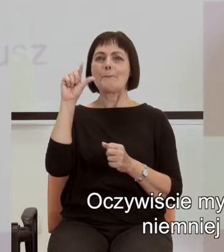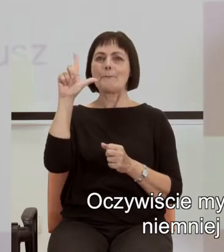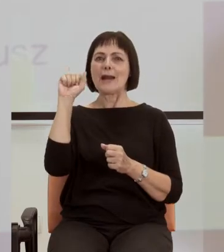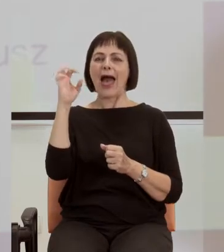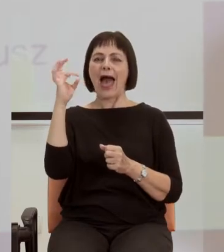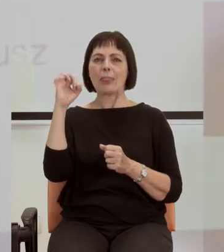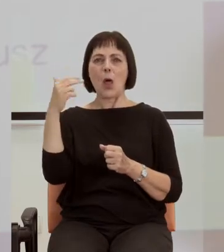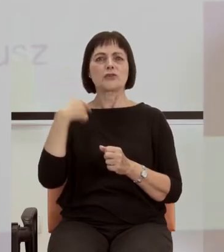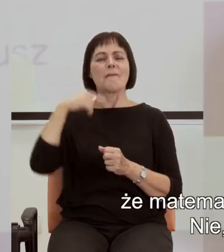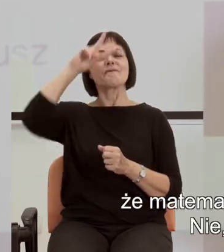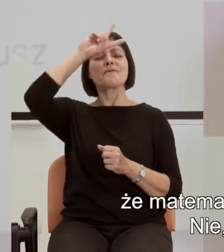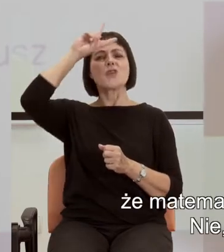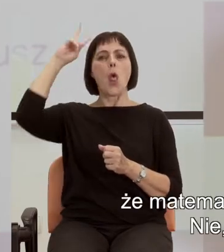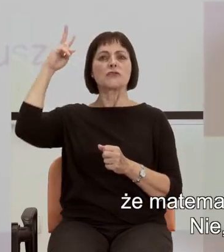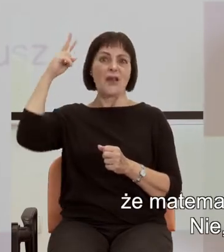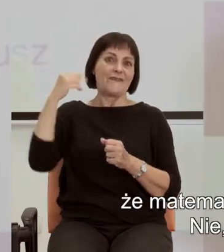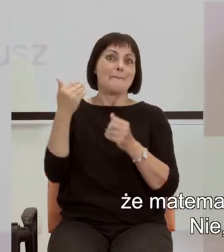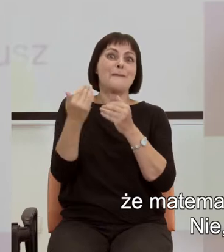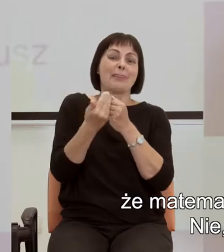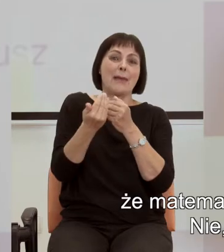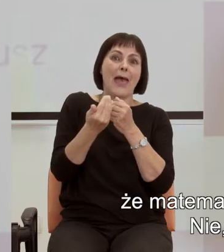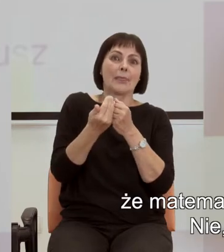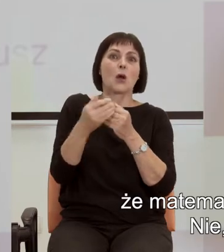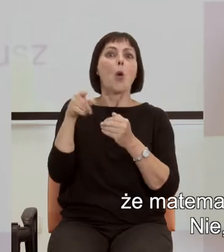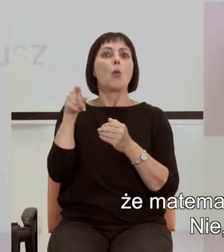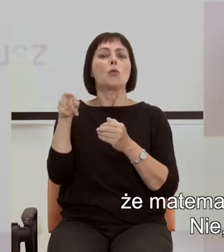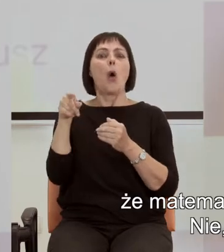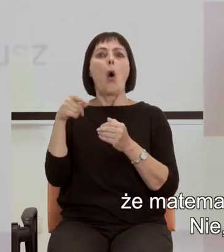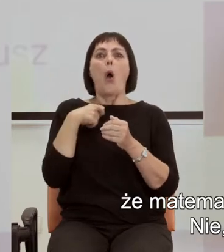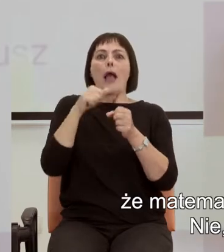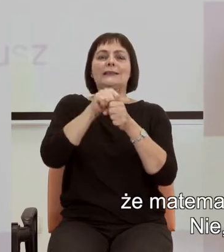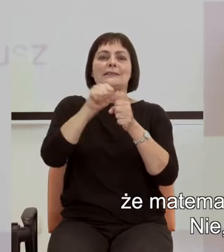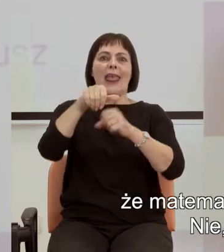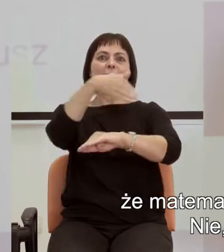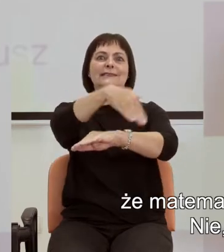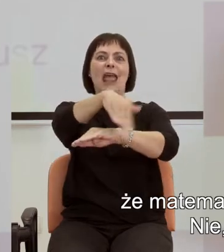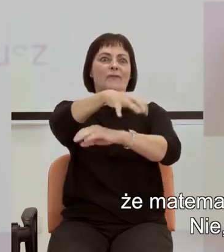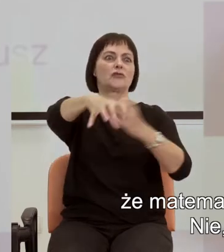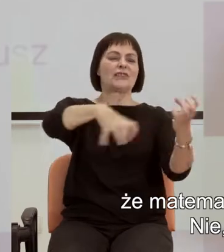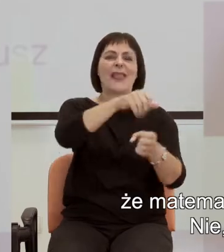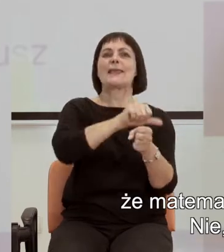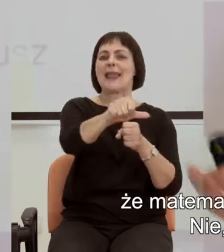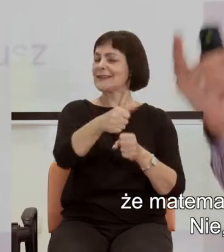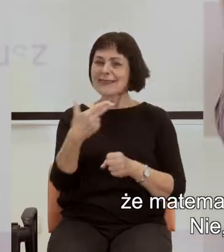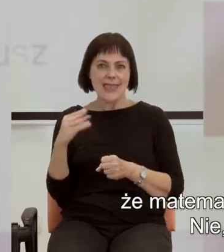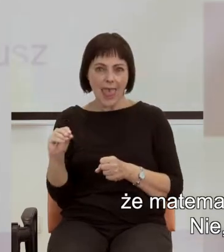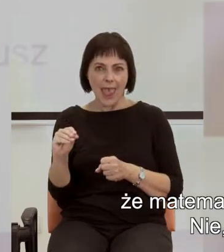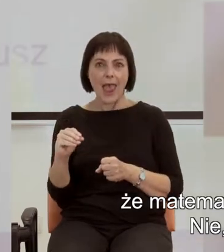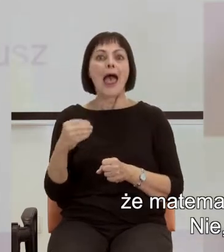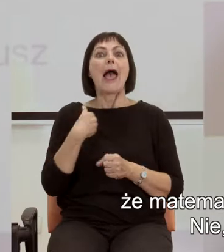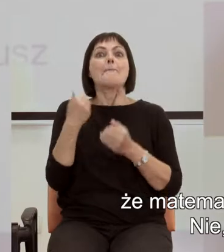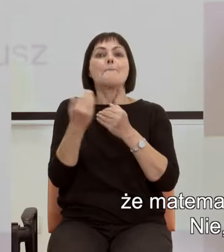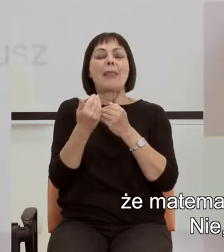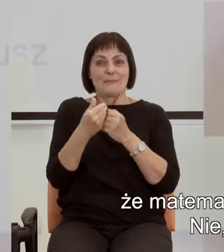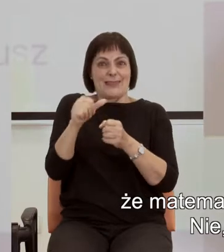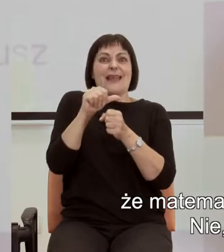matematyka jest czymś, co istnieje gdzieś w świecie. Nie. Matematyka